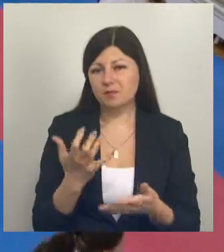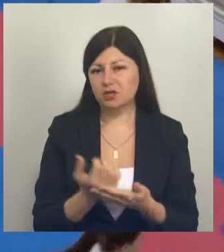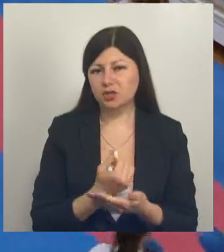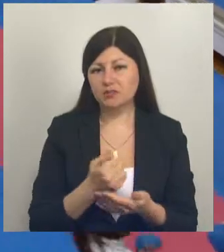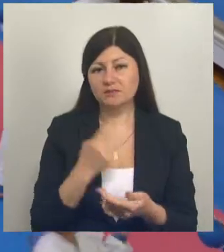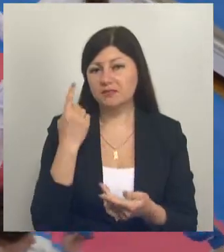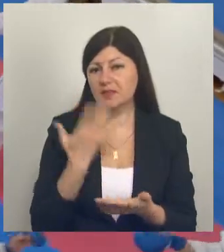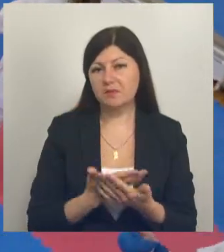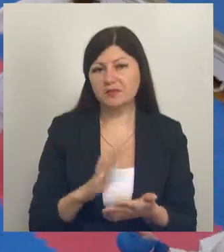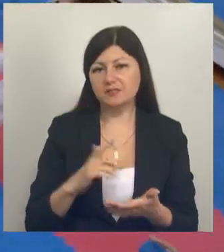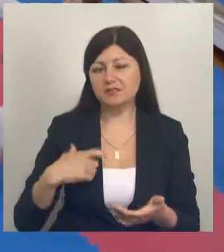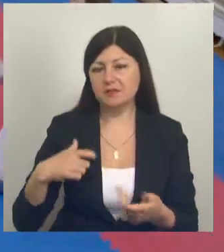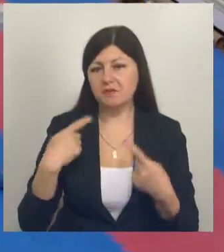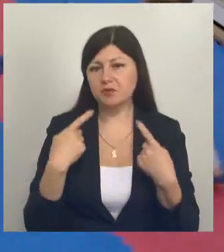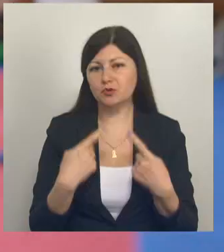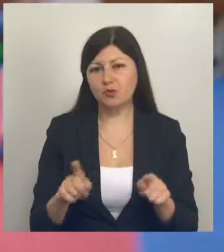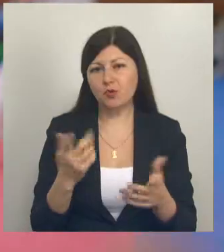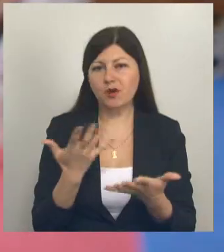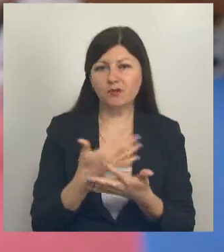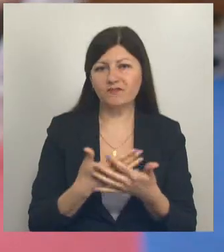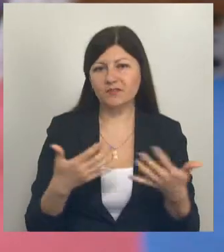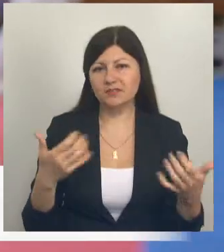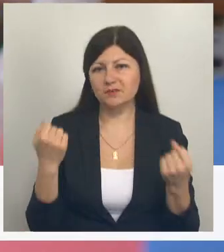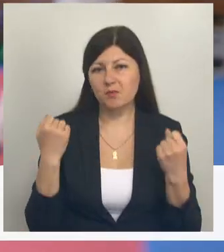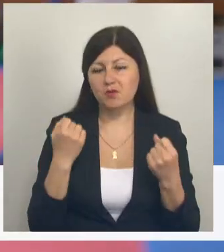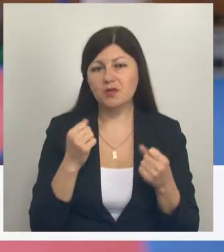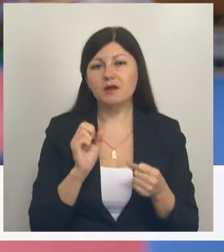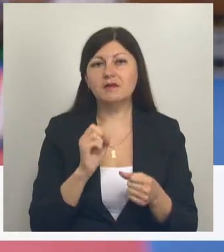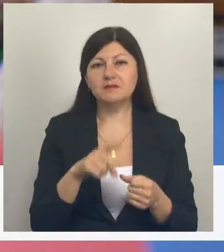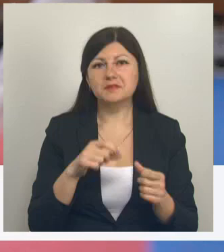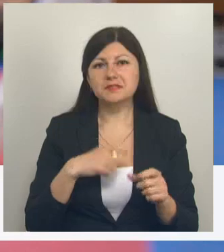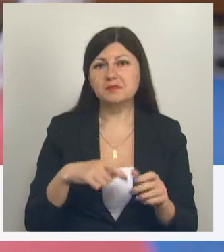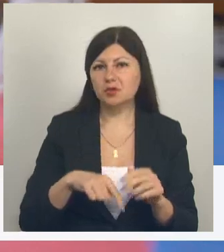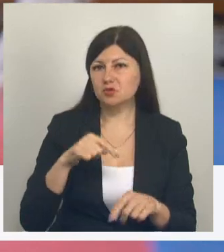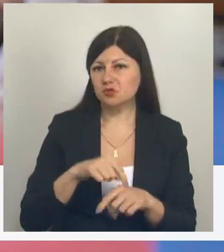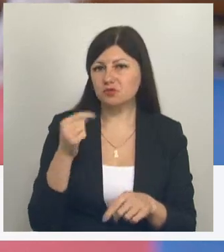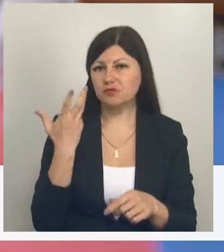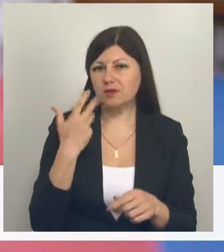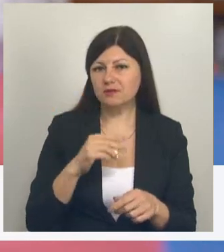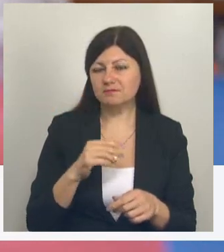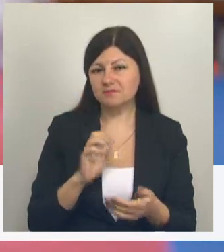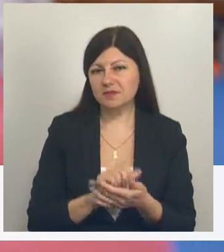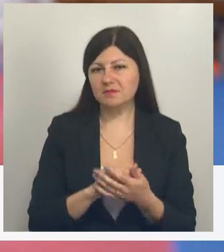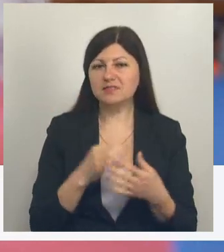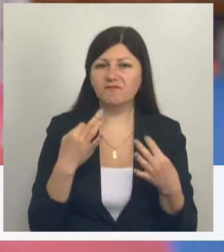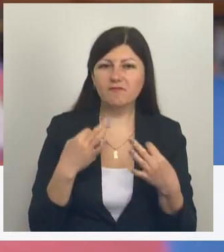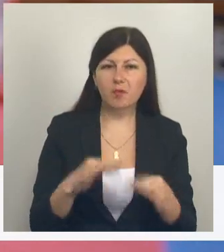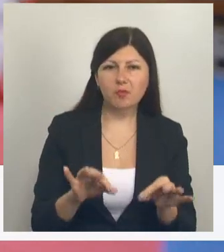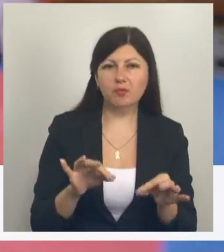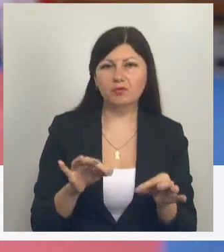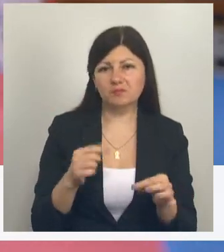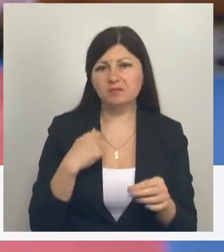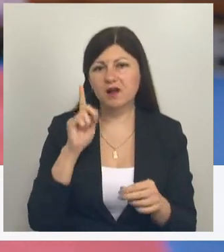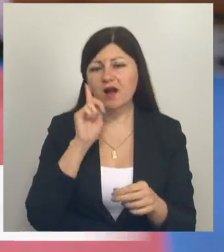представляет себя в другом виде спорта. Что ты чувствуешь, когда занимаешься? Свободу. Ну, мне